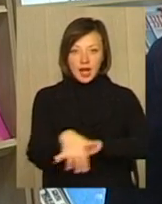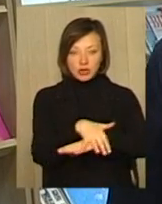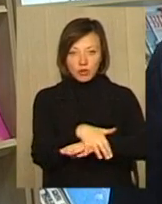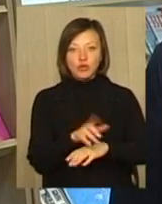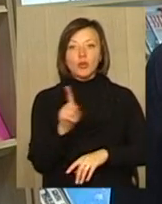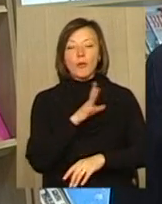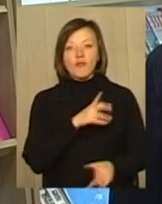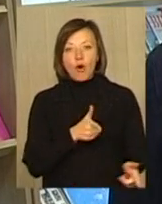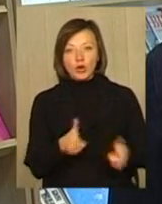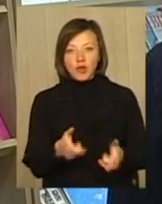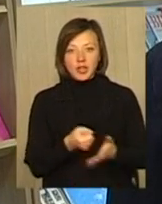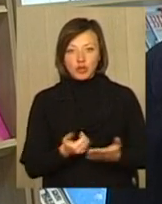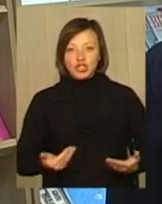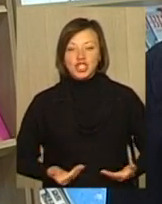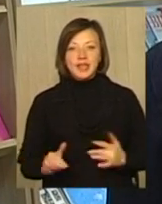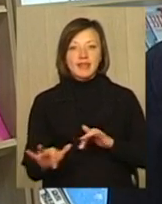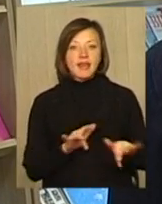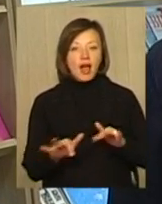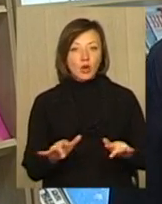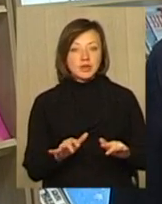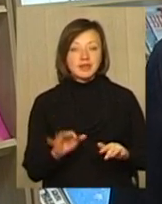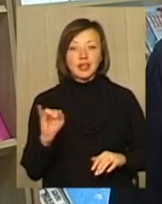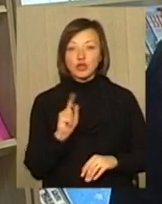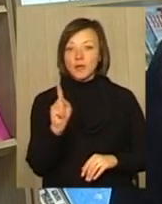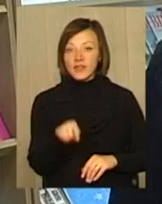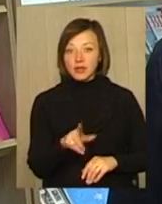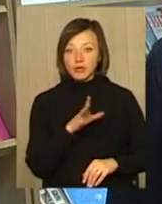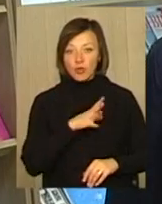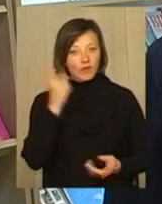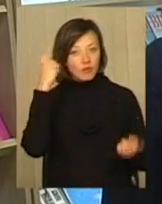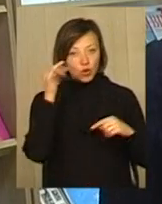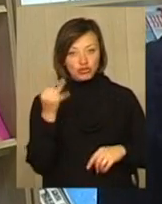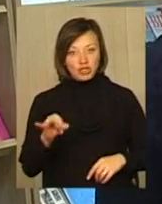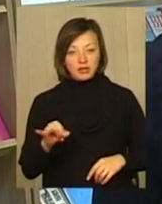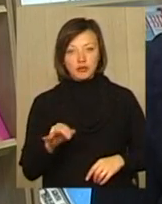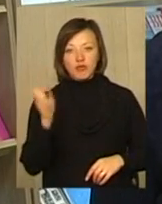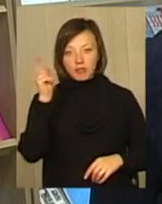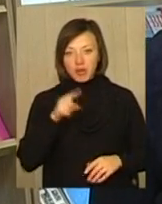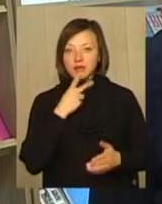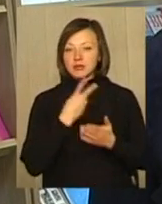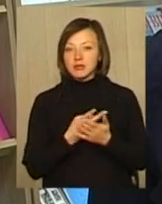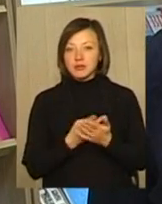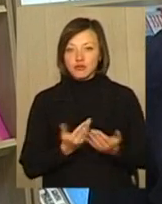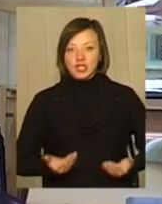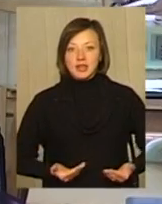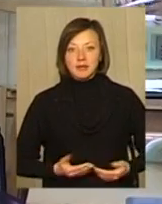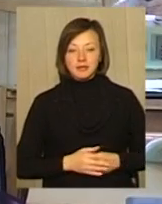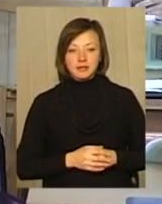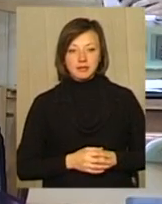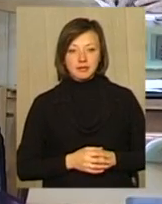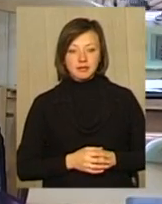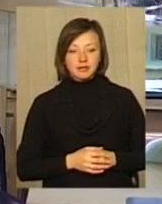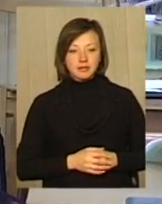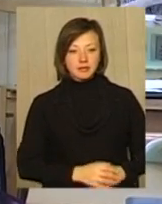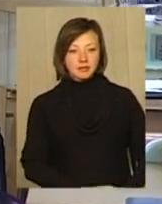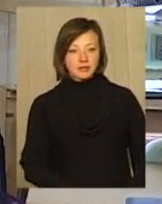готовий до життєдіяльності, і щоб він був творчий, щоб він міг реалізуватися в житті. Юлія